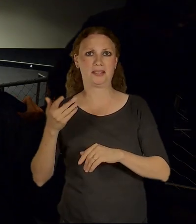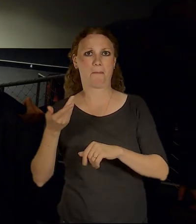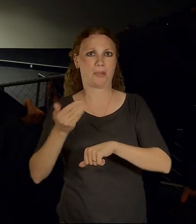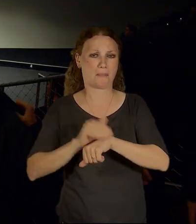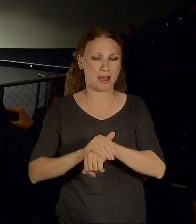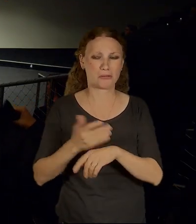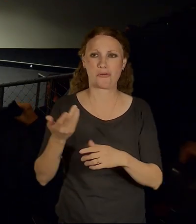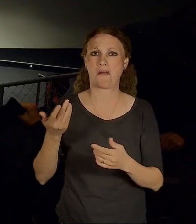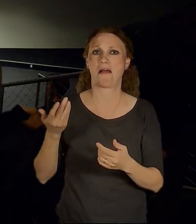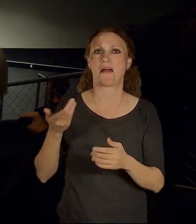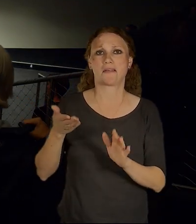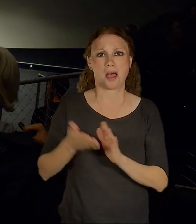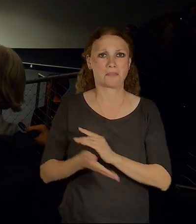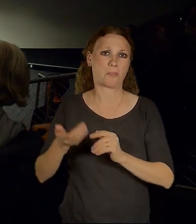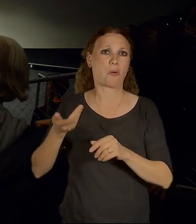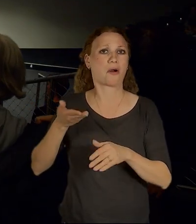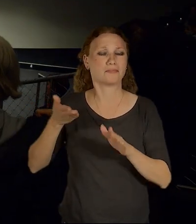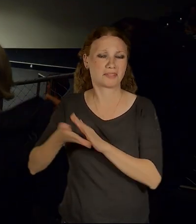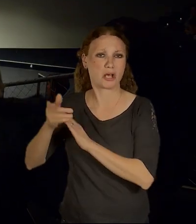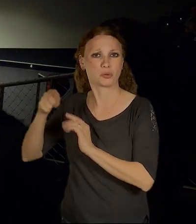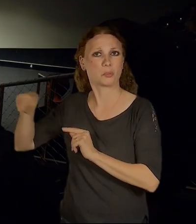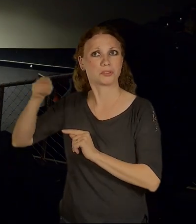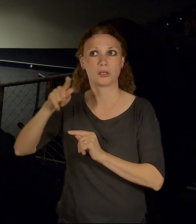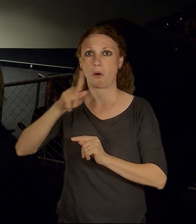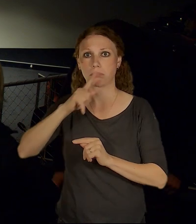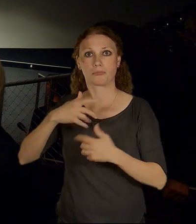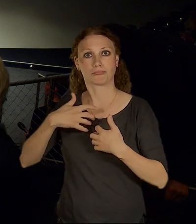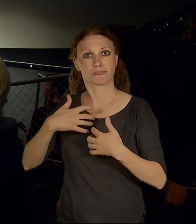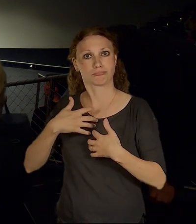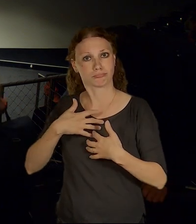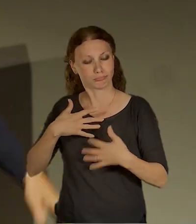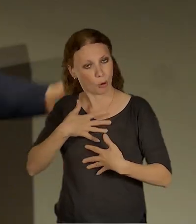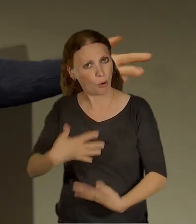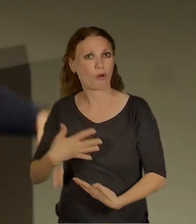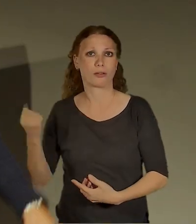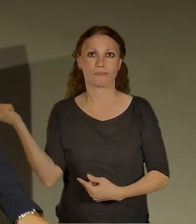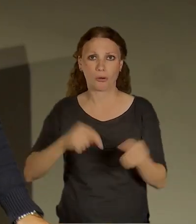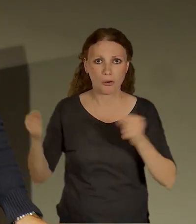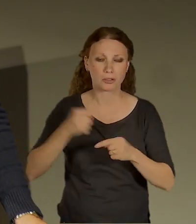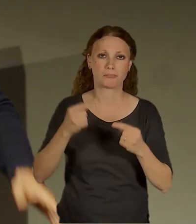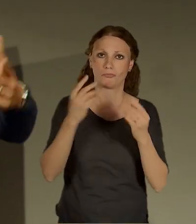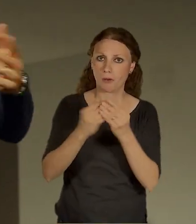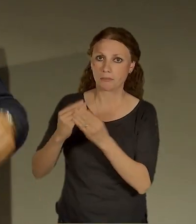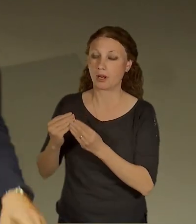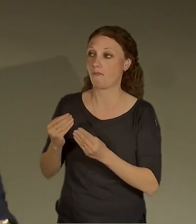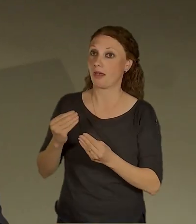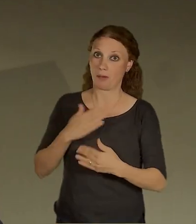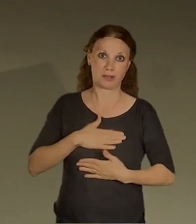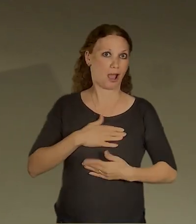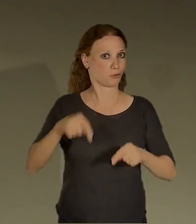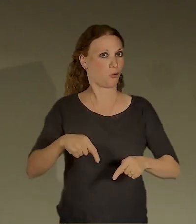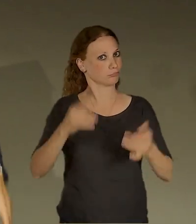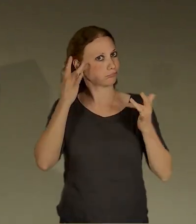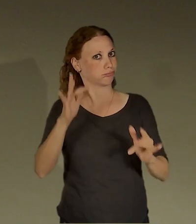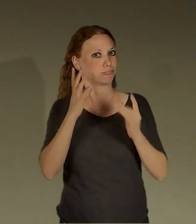bavili se s veřejností a odpovídali na dotazy. Já jsem moc rád, že se nám daří tenhle formát držet. Takže děkuji pánové, že jste tady byli, vám děkuji, že jste byli